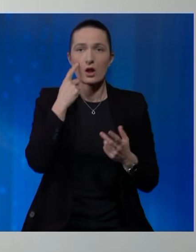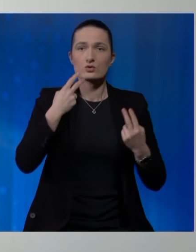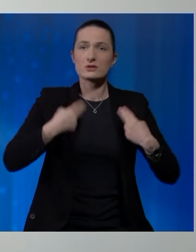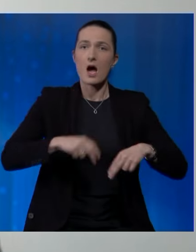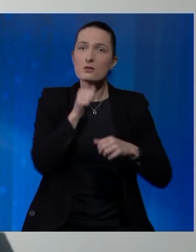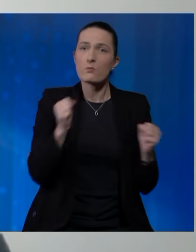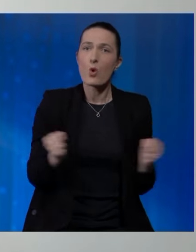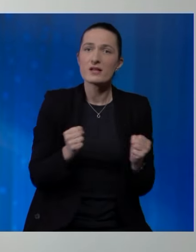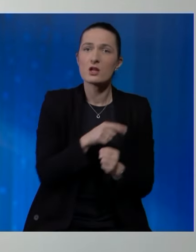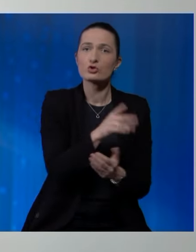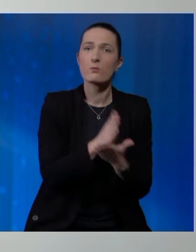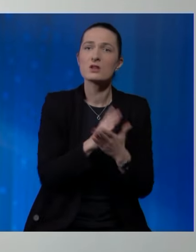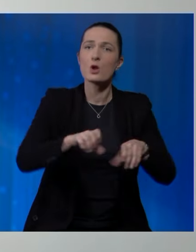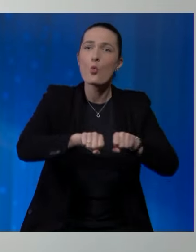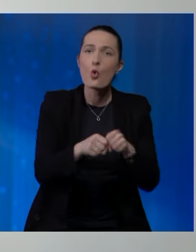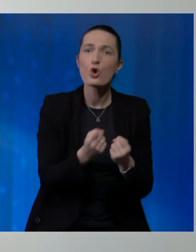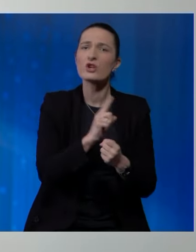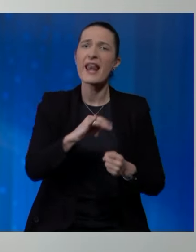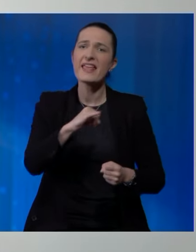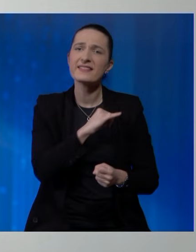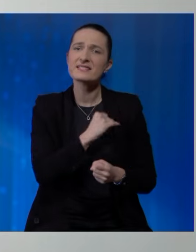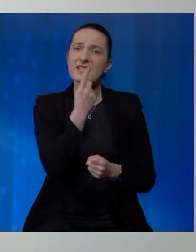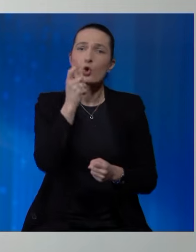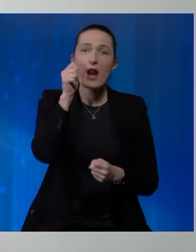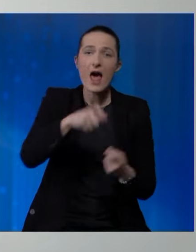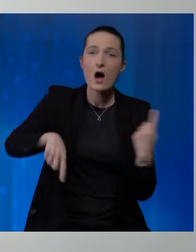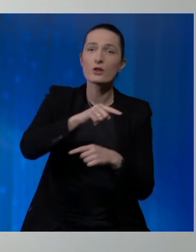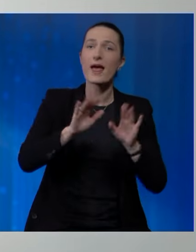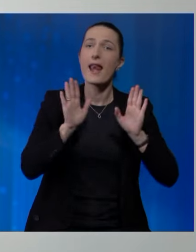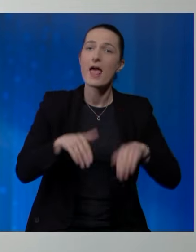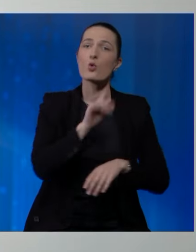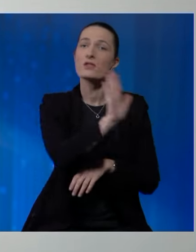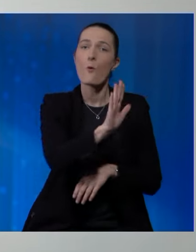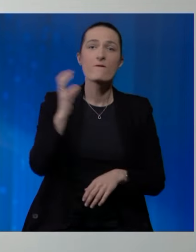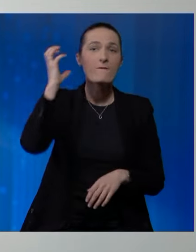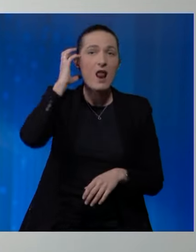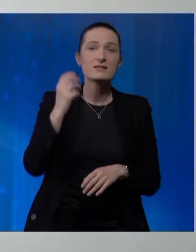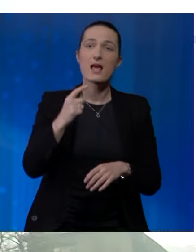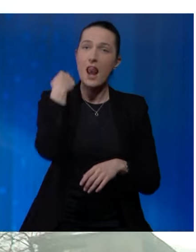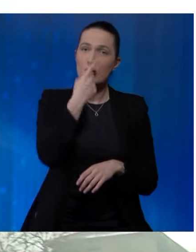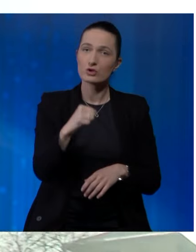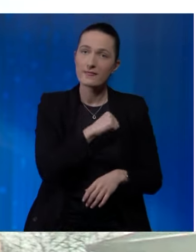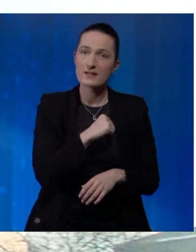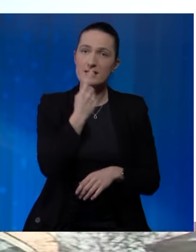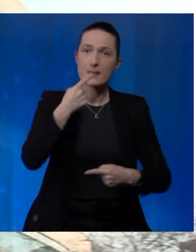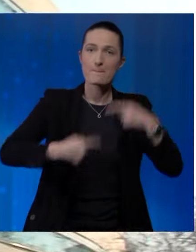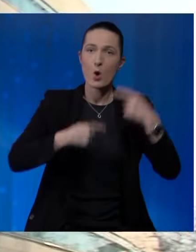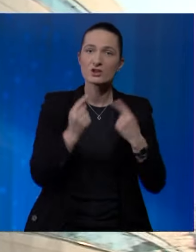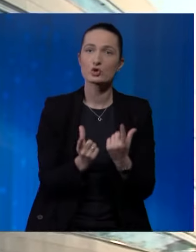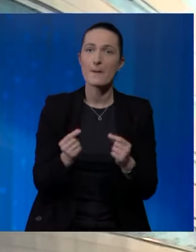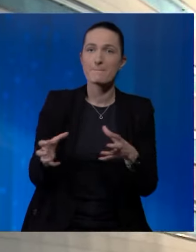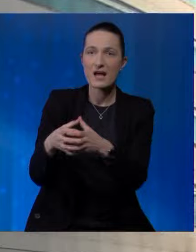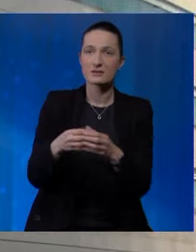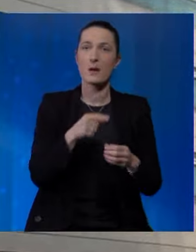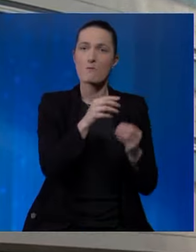bojazan da će biti ugrožen ne interes jednog naroda nego njihov vlasti, lični interes jedne političke partije. Borenović smatra